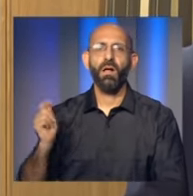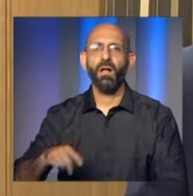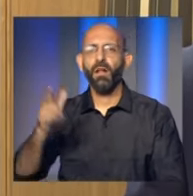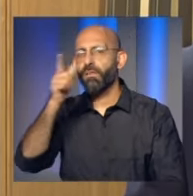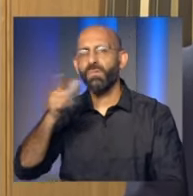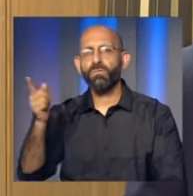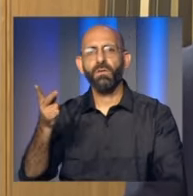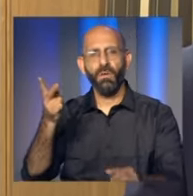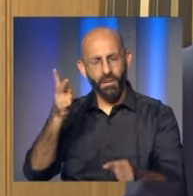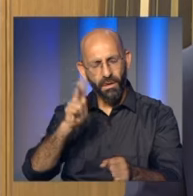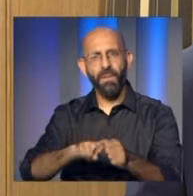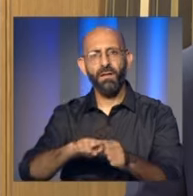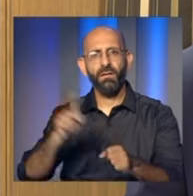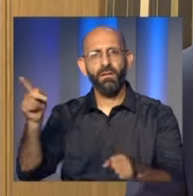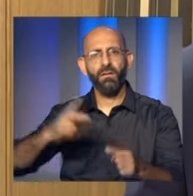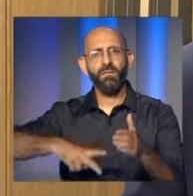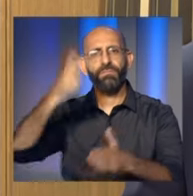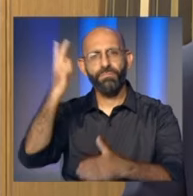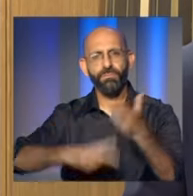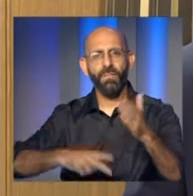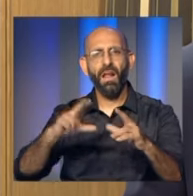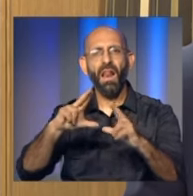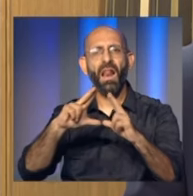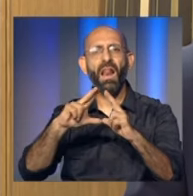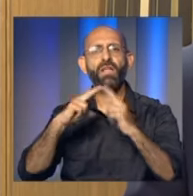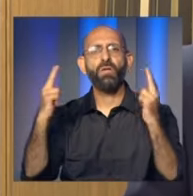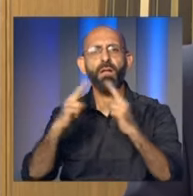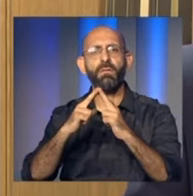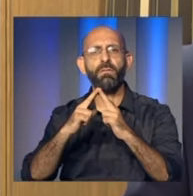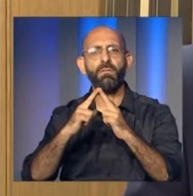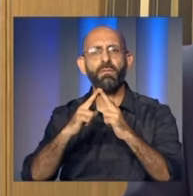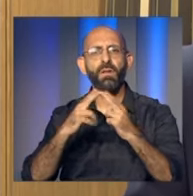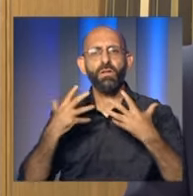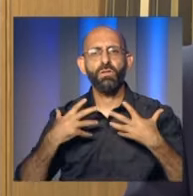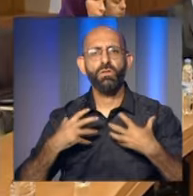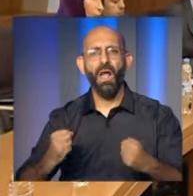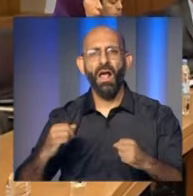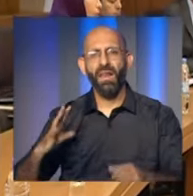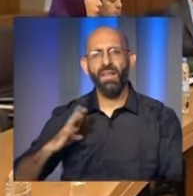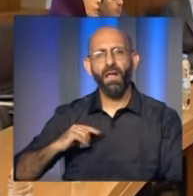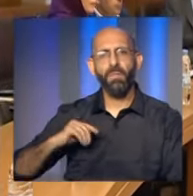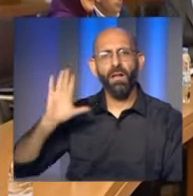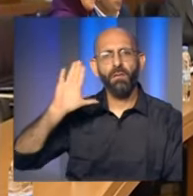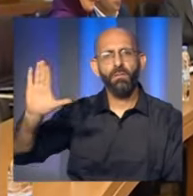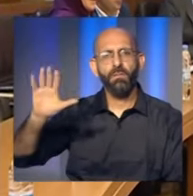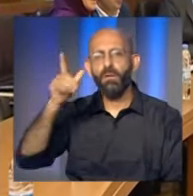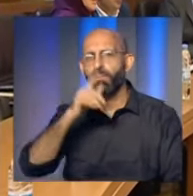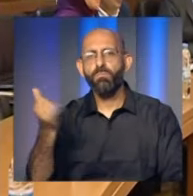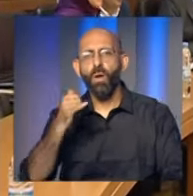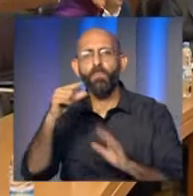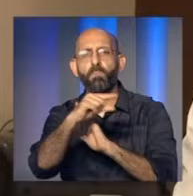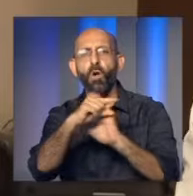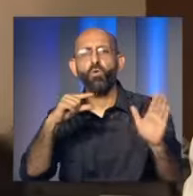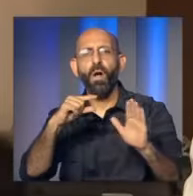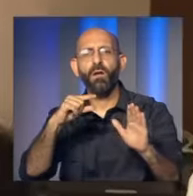مجلس النواب أن تحيله لبعض الملاحظات من الحكومة كما عقدت لجنة الصحة